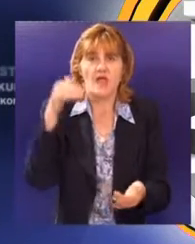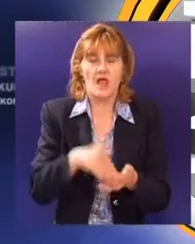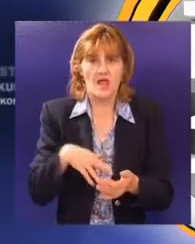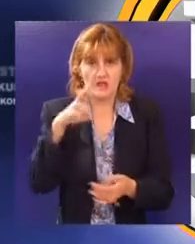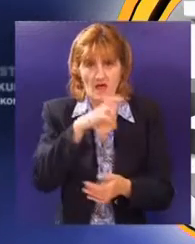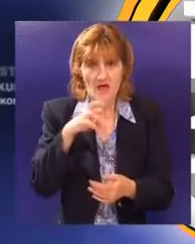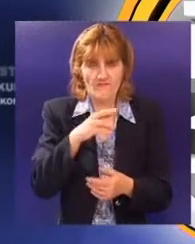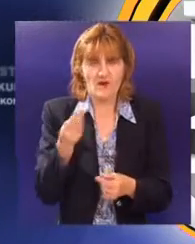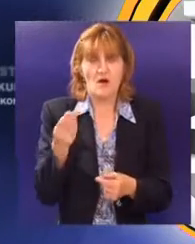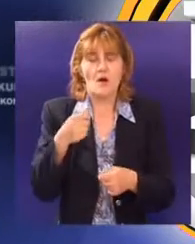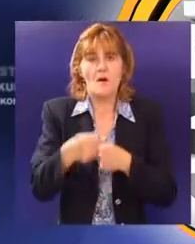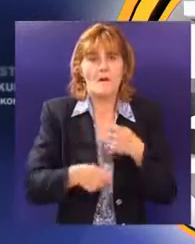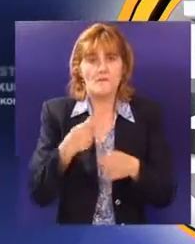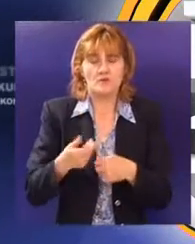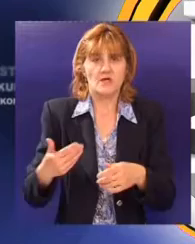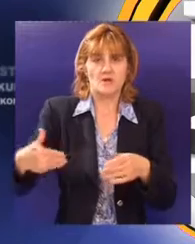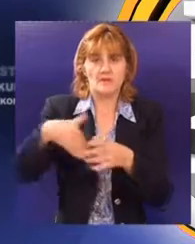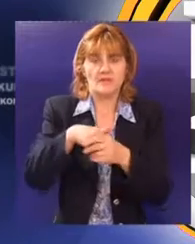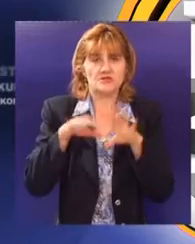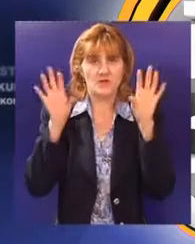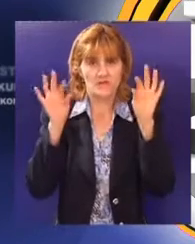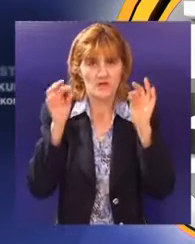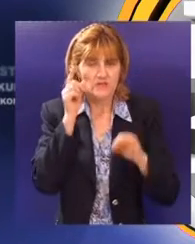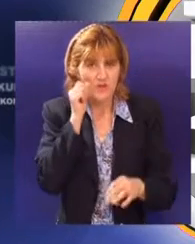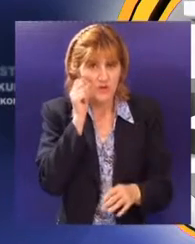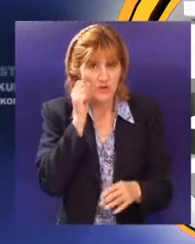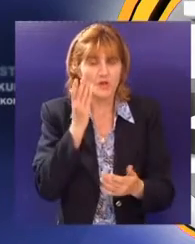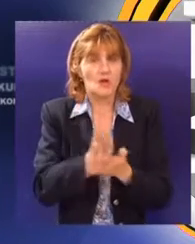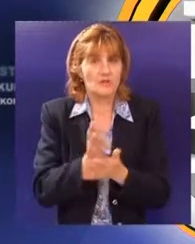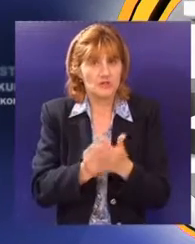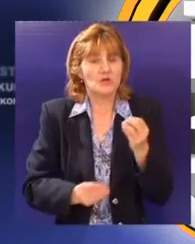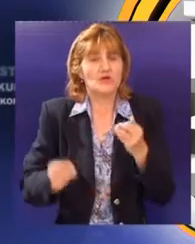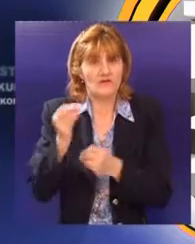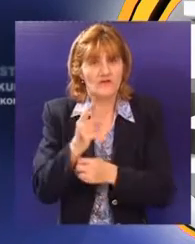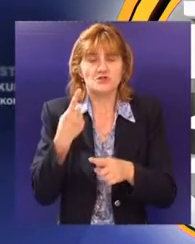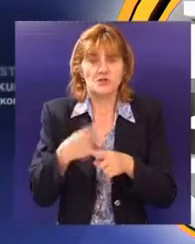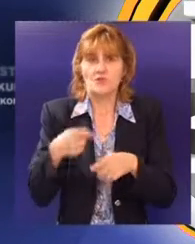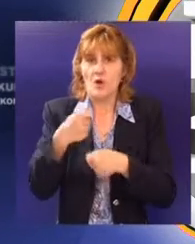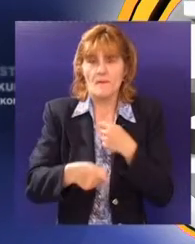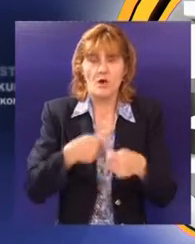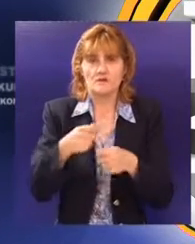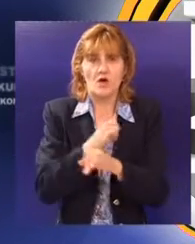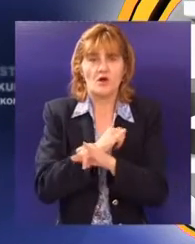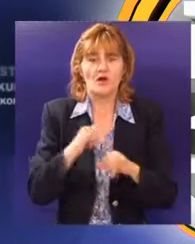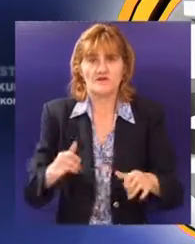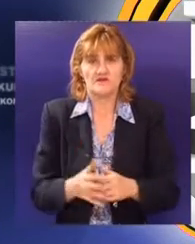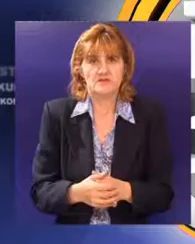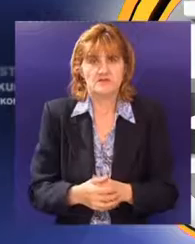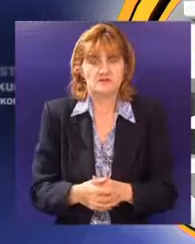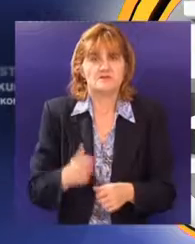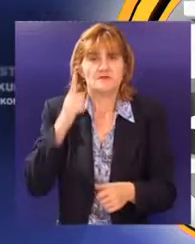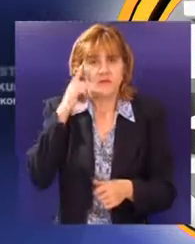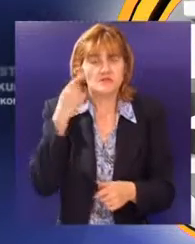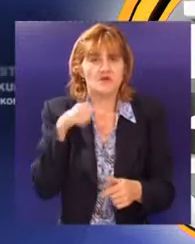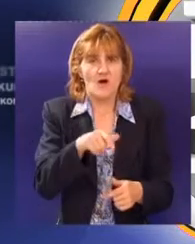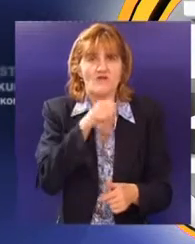evra a posao je pronašlo deset subotičana čiji broj će biti i veći kako se posao bude razvijao. Mislim da ovo je jedan od